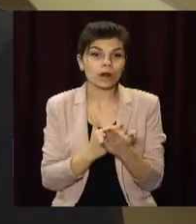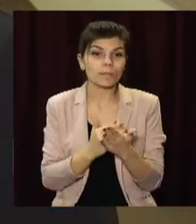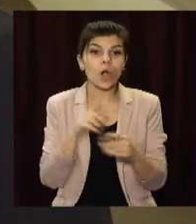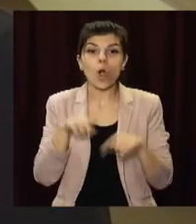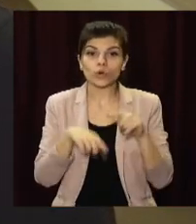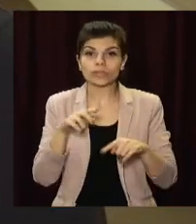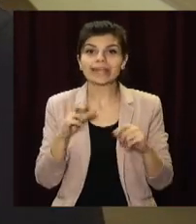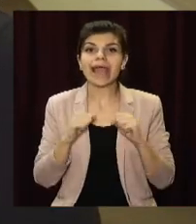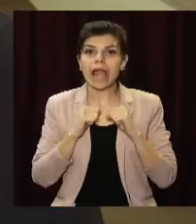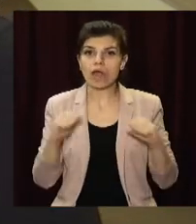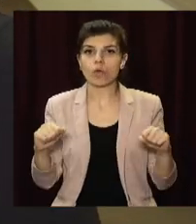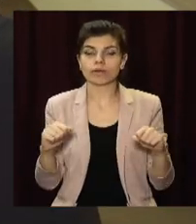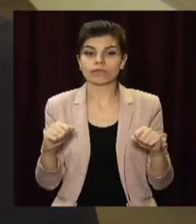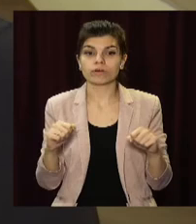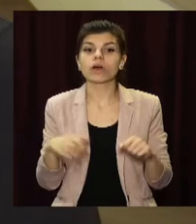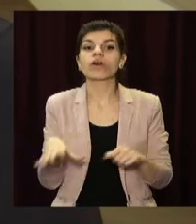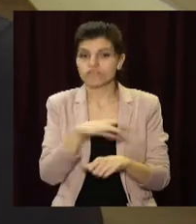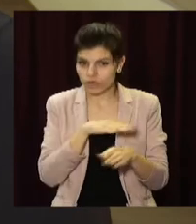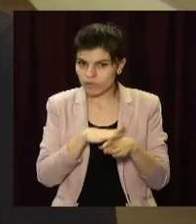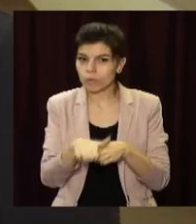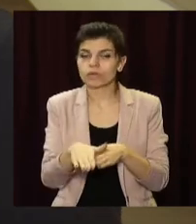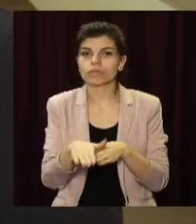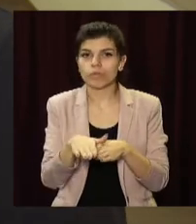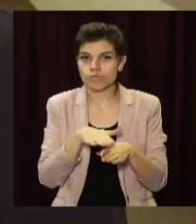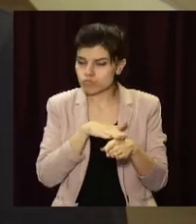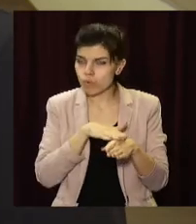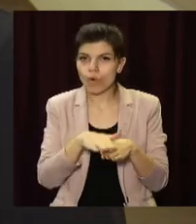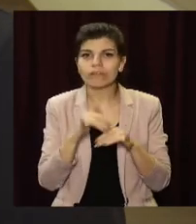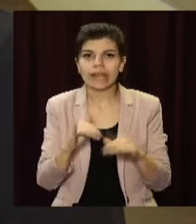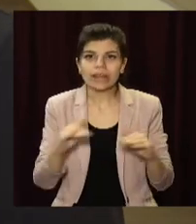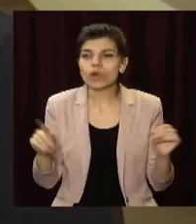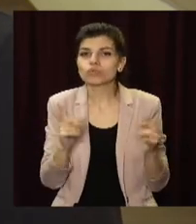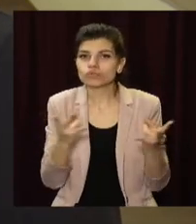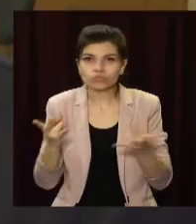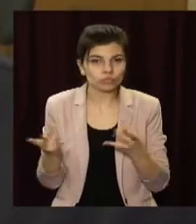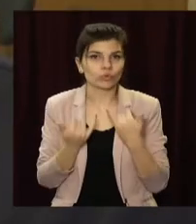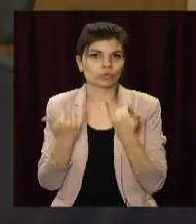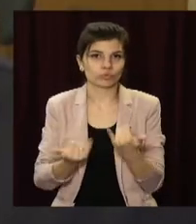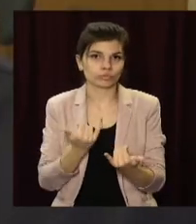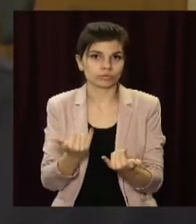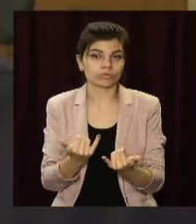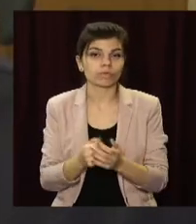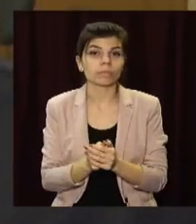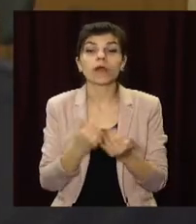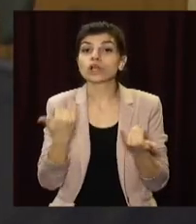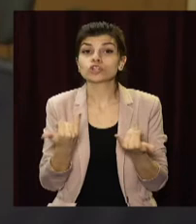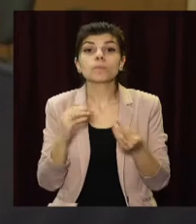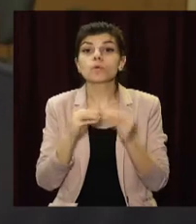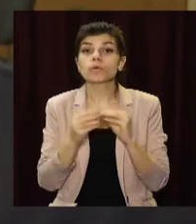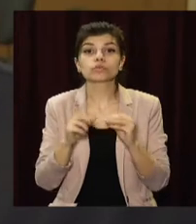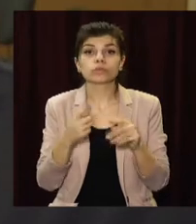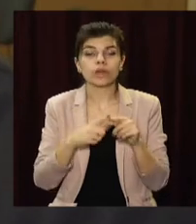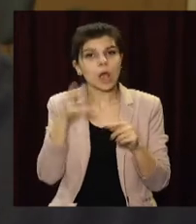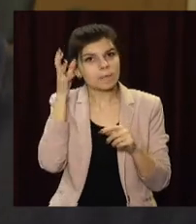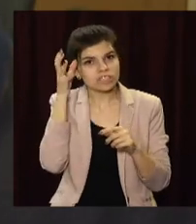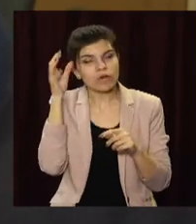все виполняється в полному об'ємі для діток. Единственная сейчас проблема – це образування, учеба,